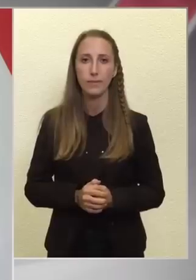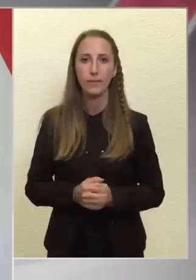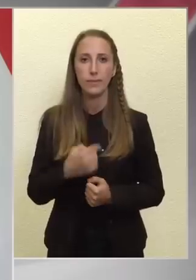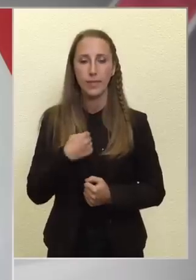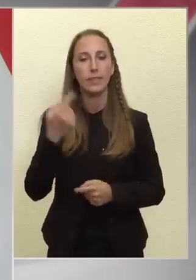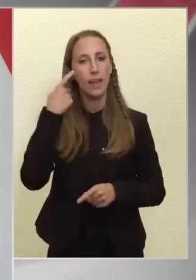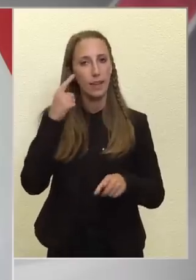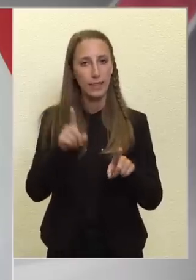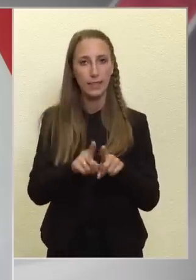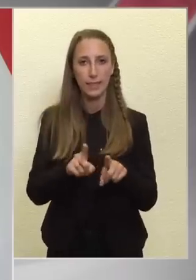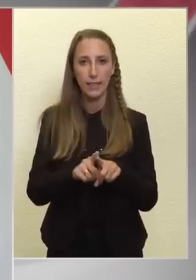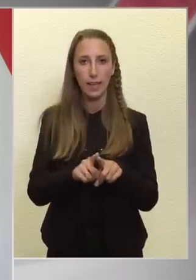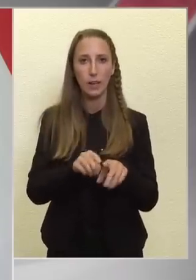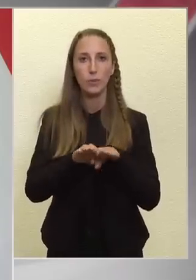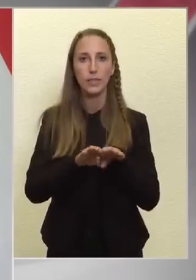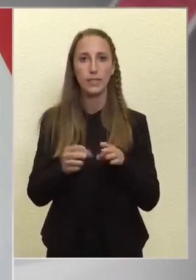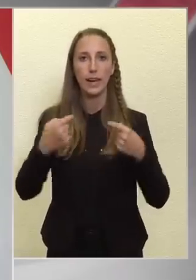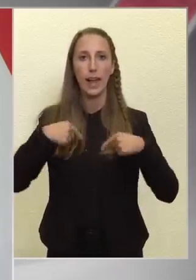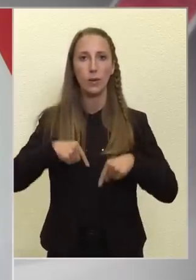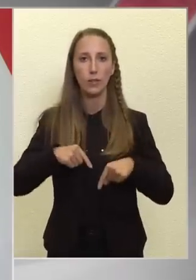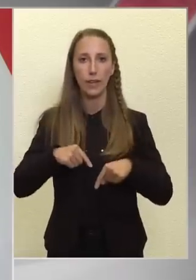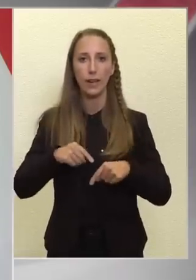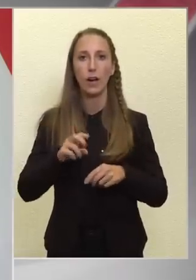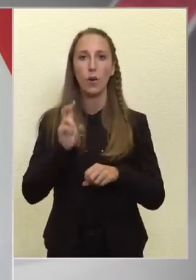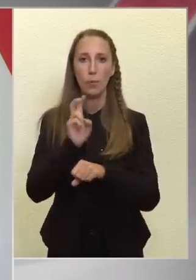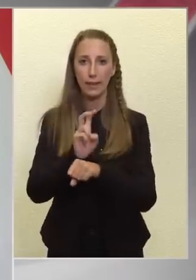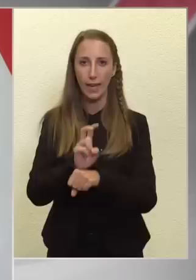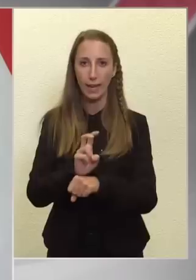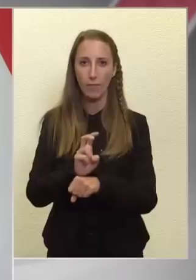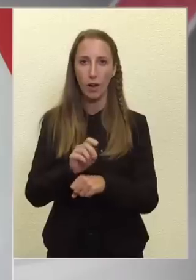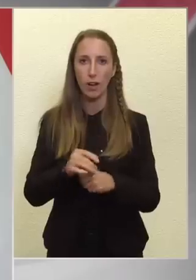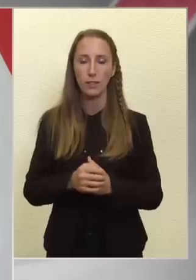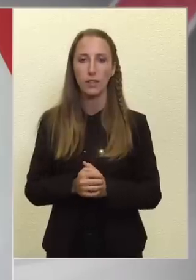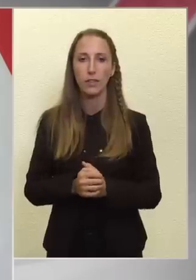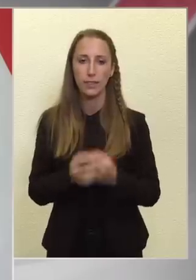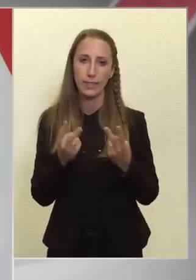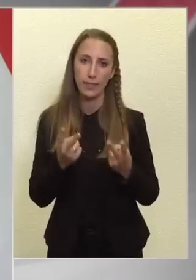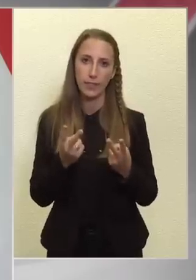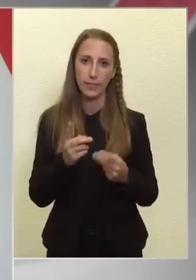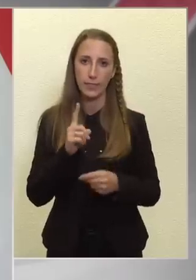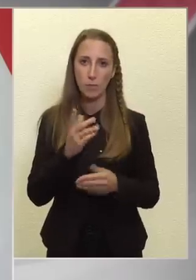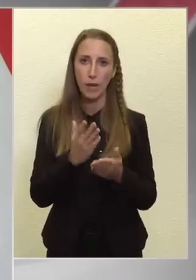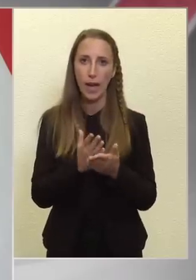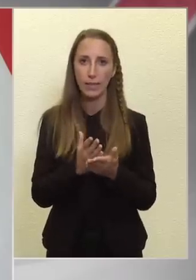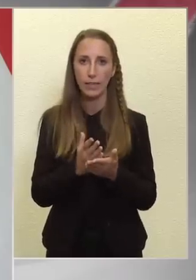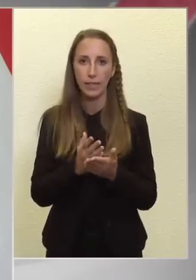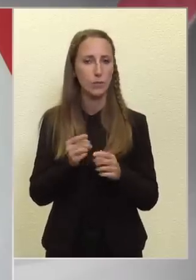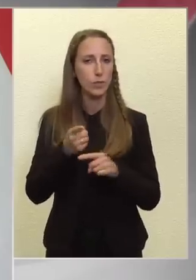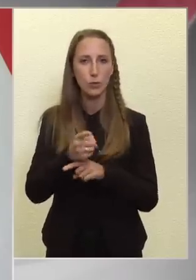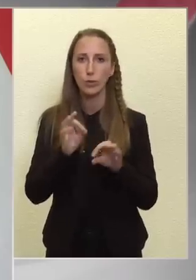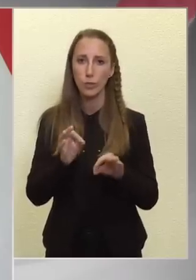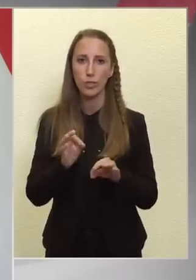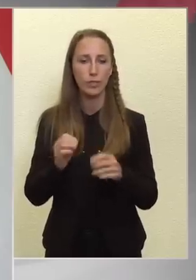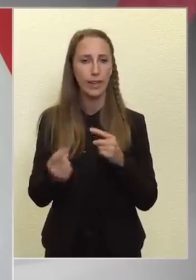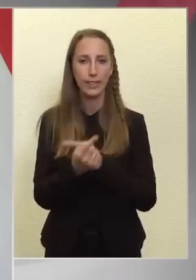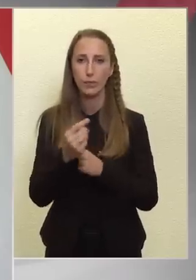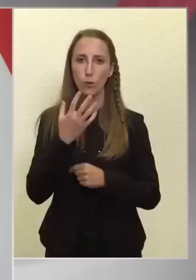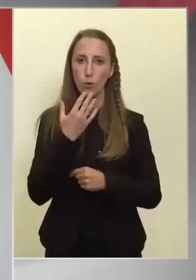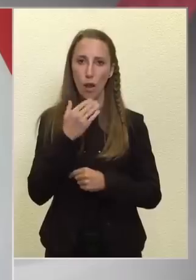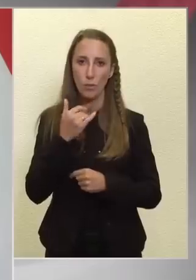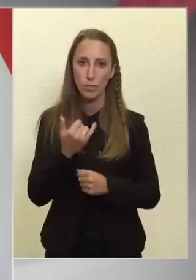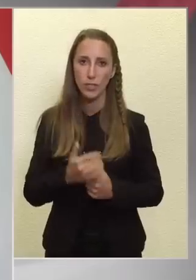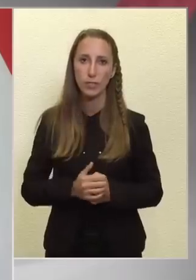Egyetértek a miniszterelnöknek azzal a kommentárjával, hogy ez egy vicc, de már nem is túl jó, és már rendkívül unalmas is.